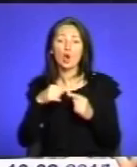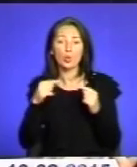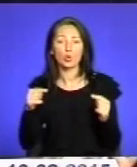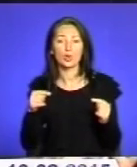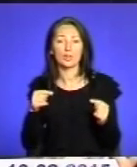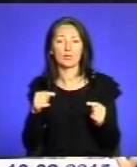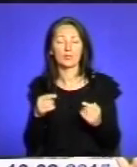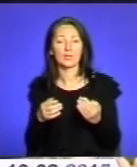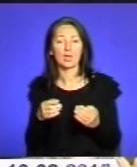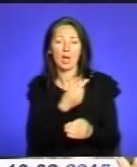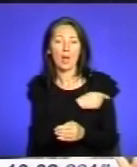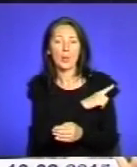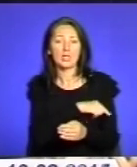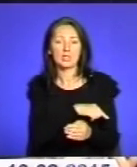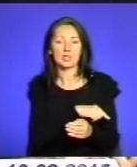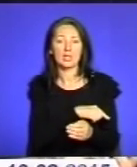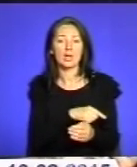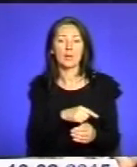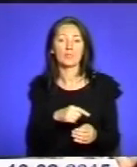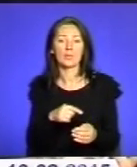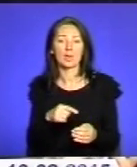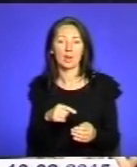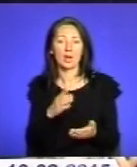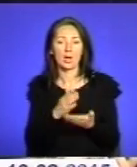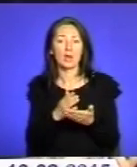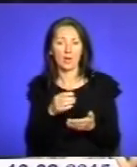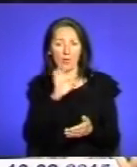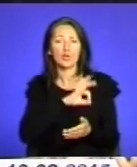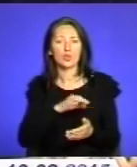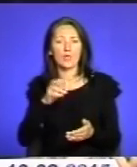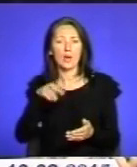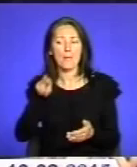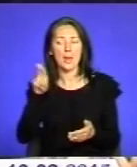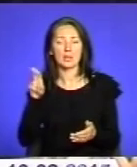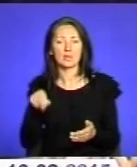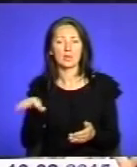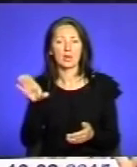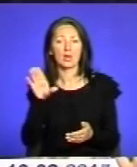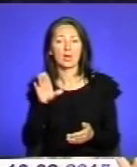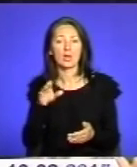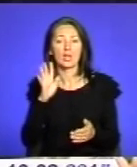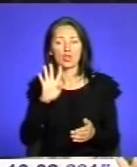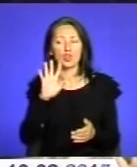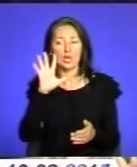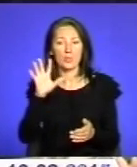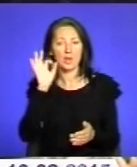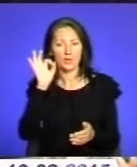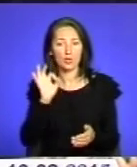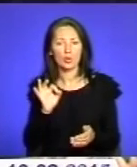медицина, корінь мед. А всього-навсього 4-5%